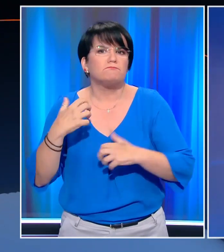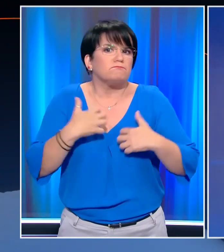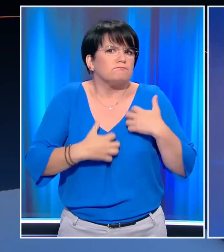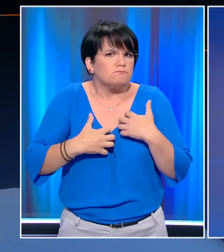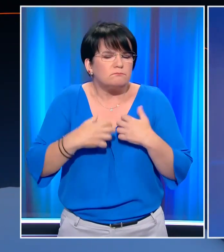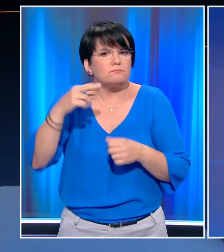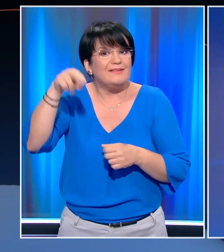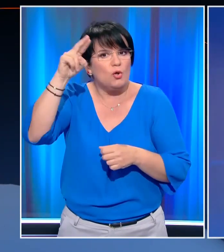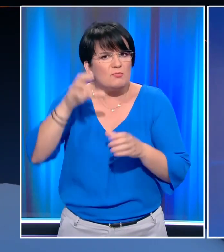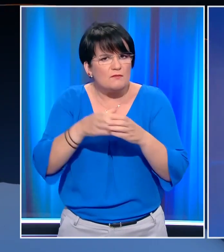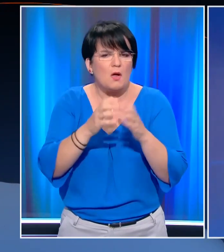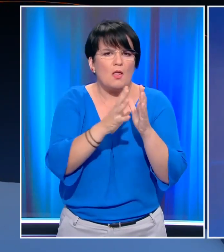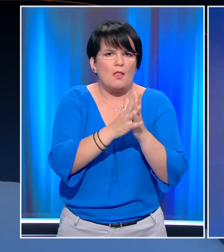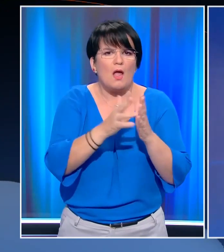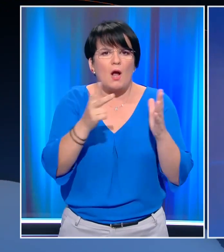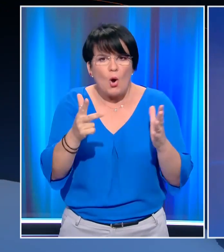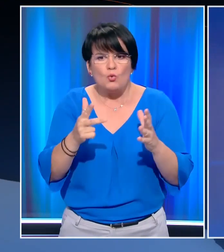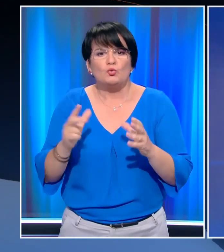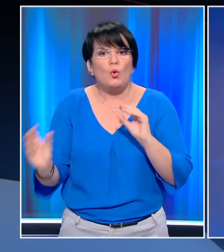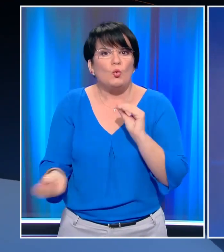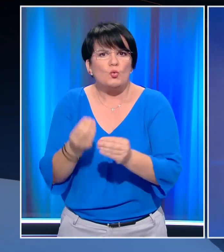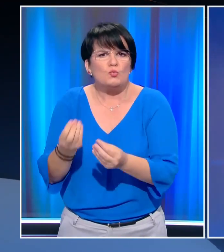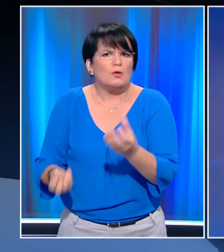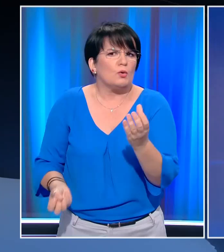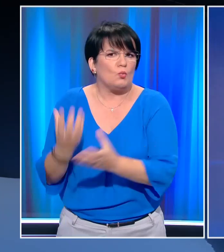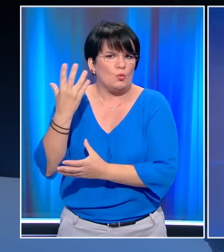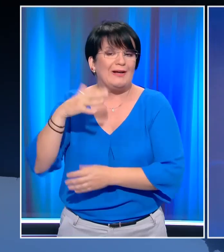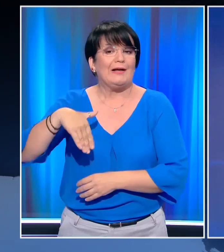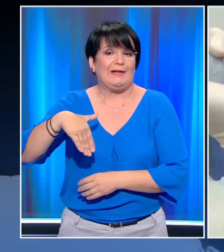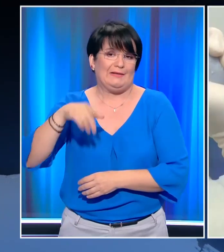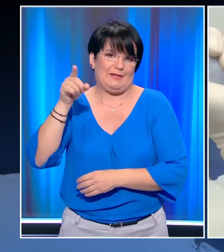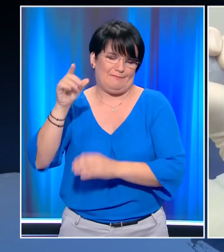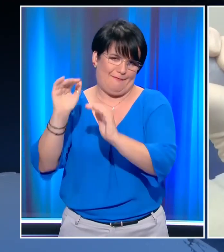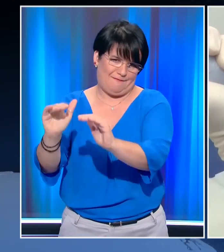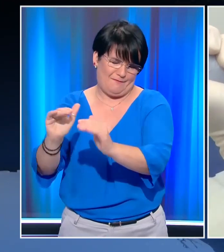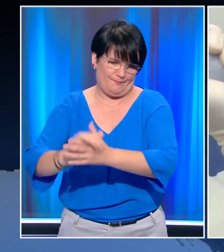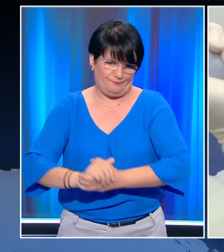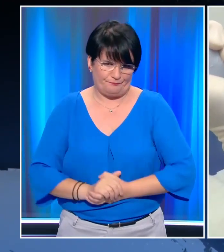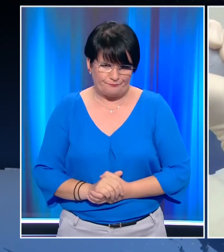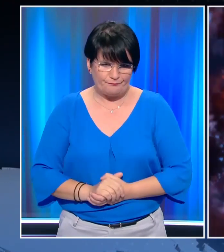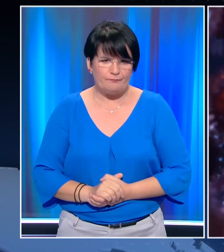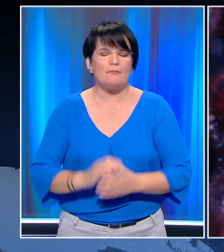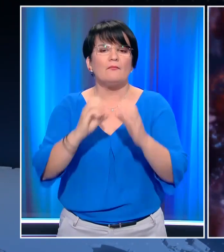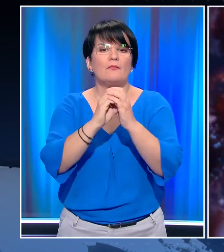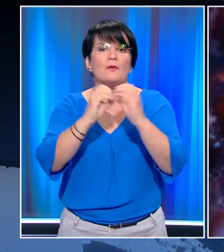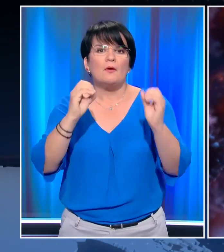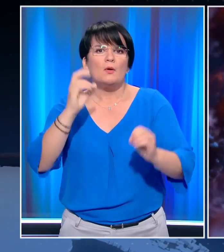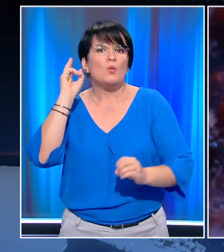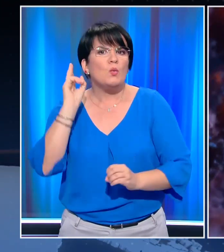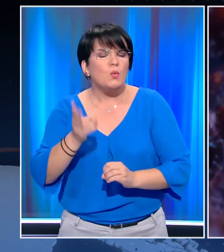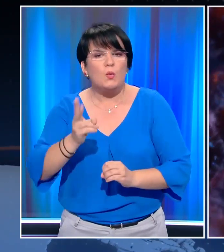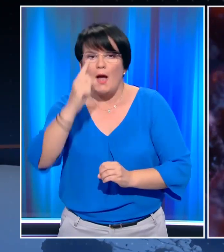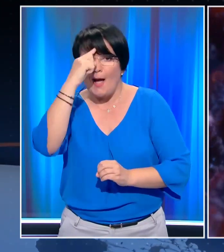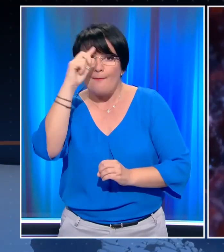συντριπτική πλειοψηφία των 18 νέων κρουσμάτων εντοπίστηκε στην Κρήτη. Η μετάλλαξη ΔΕΛΤ, το πιο επικίνδυνο